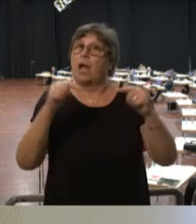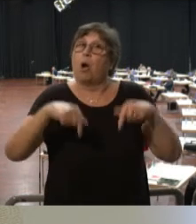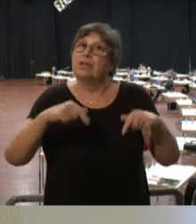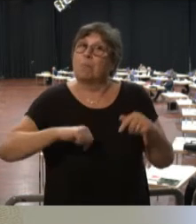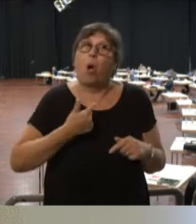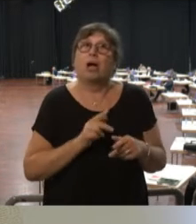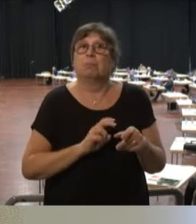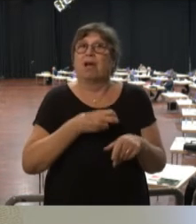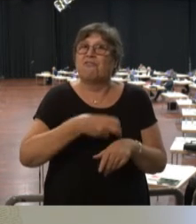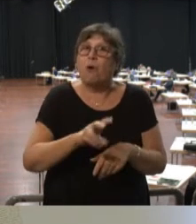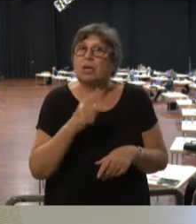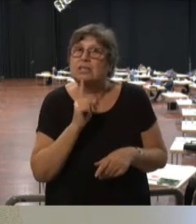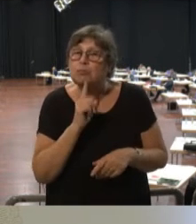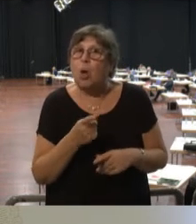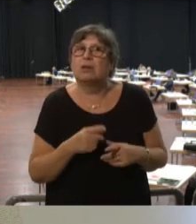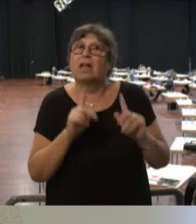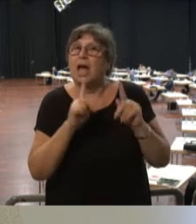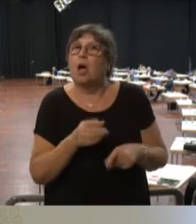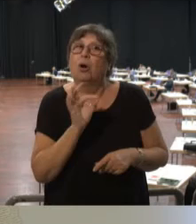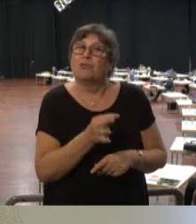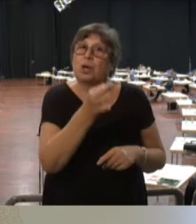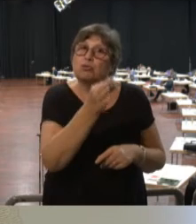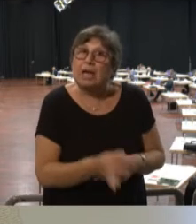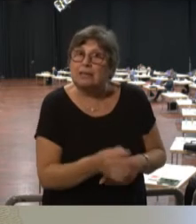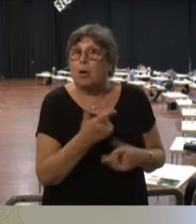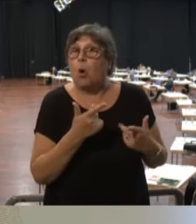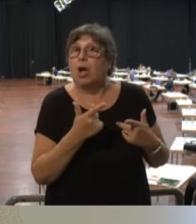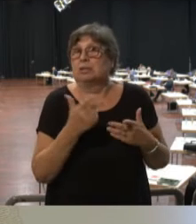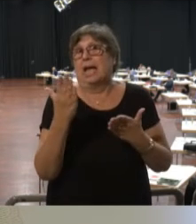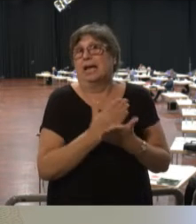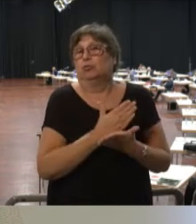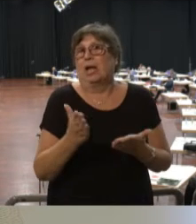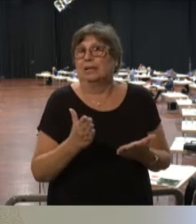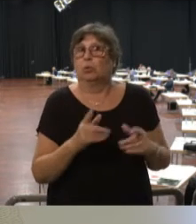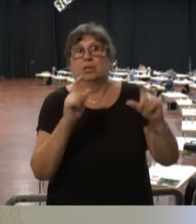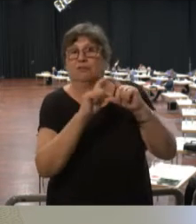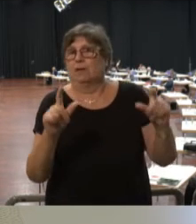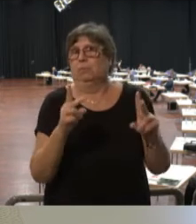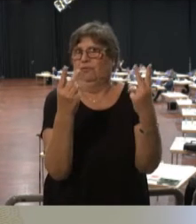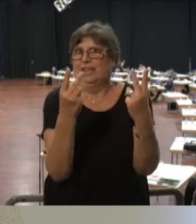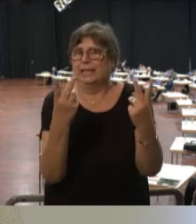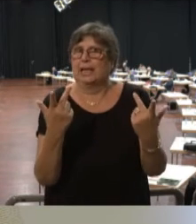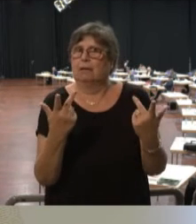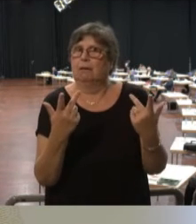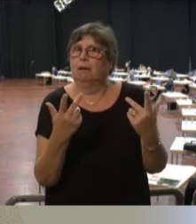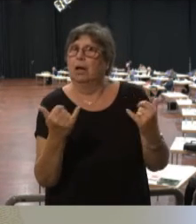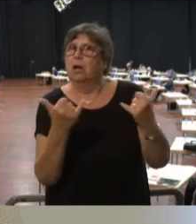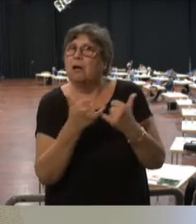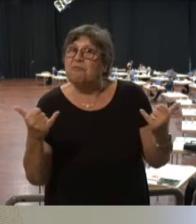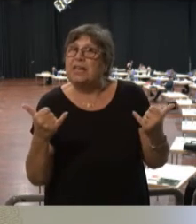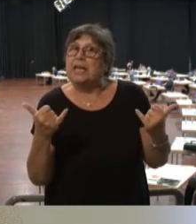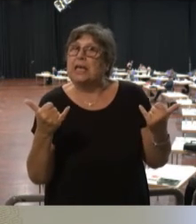Fort gesprochen, ist es auch für Standortentscheidungen von Firmen wichtig, wie weit